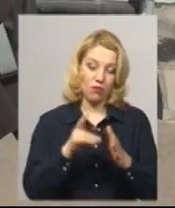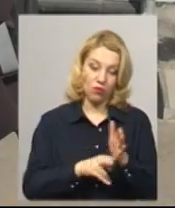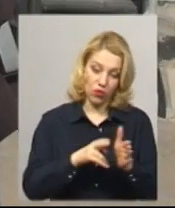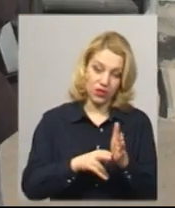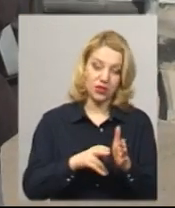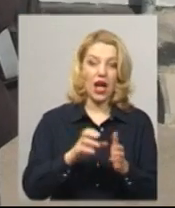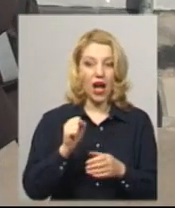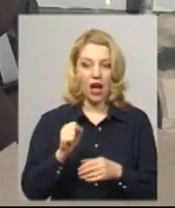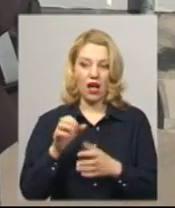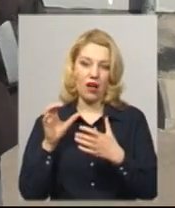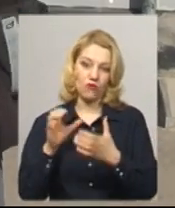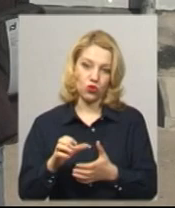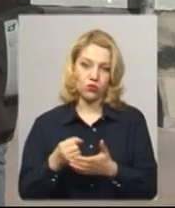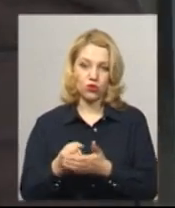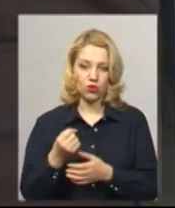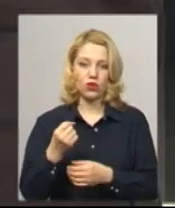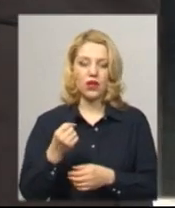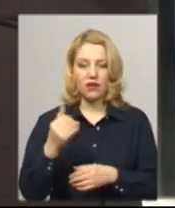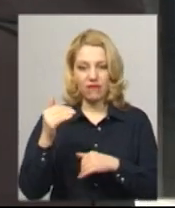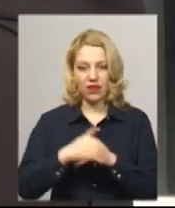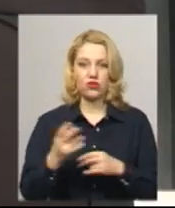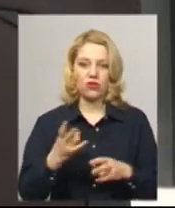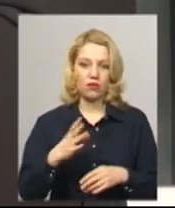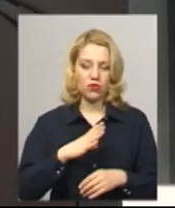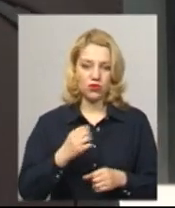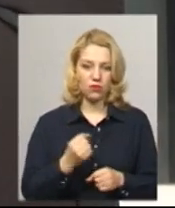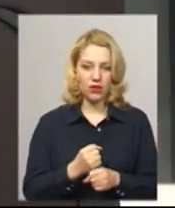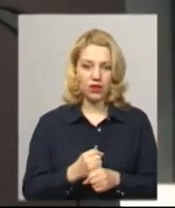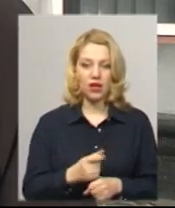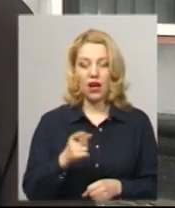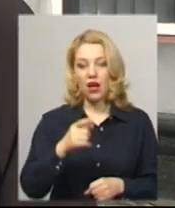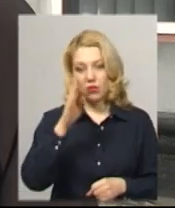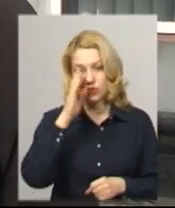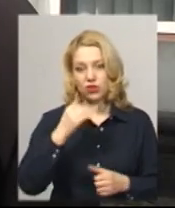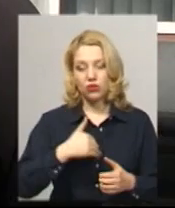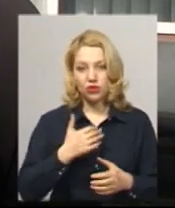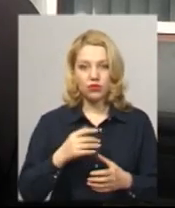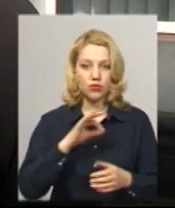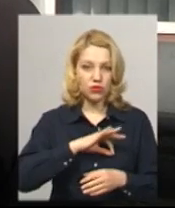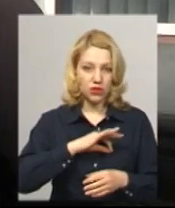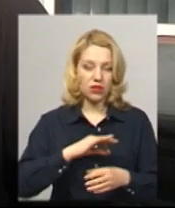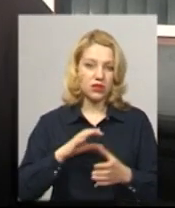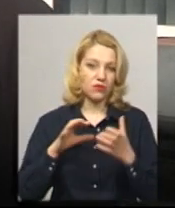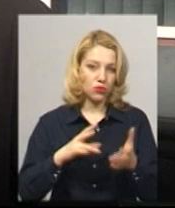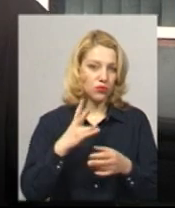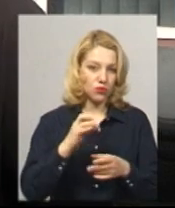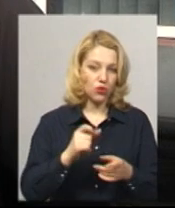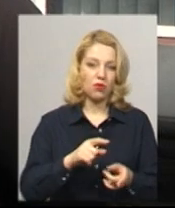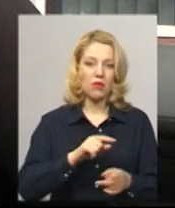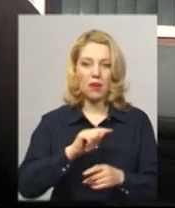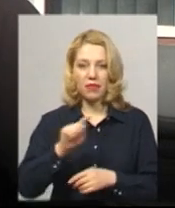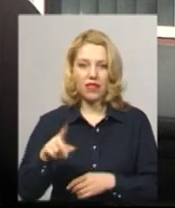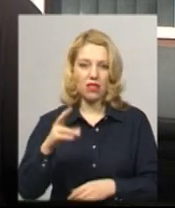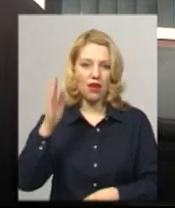роз'їхалися. Хотів дістатись у Красилів Денисі Калюк. Тепер, каже, піде на попутний транспорт. Нічого не сказали. Там просто перегороджен